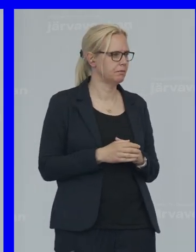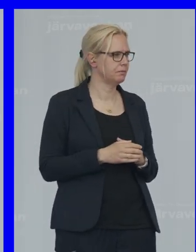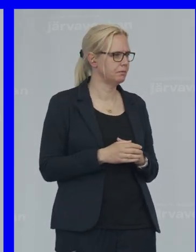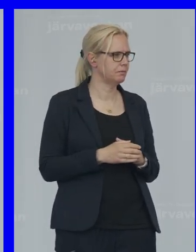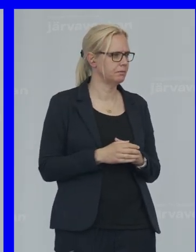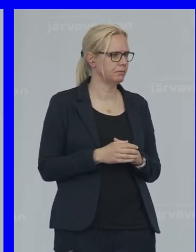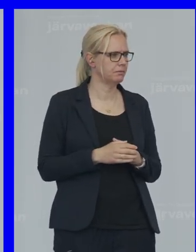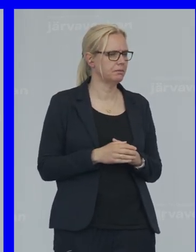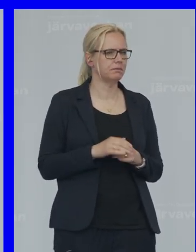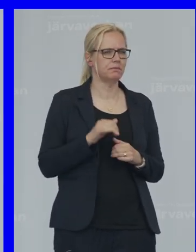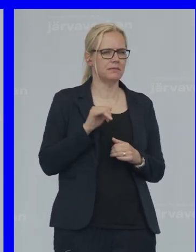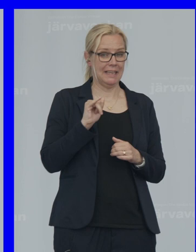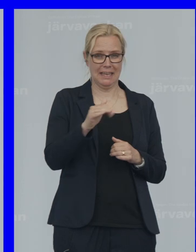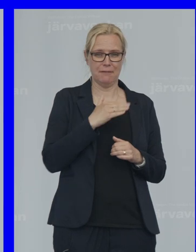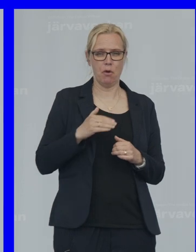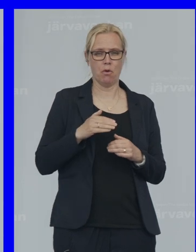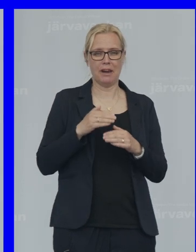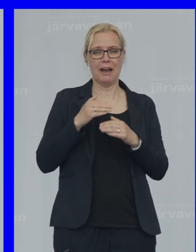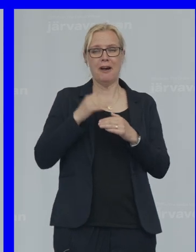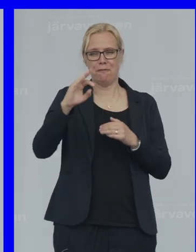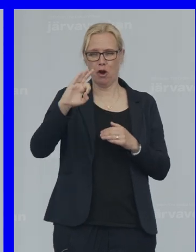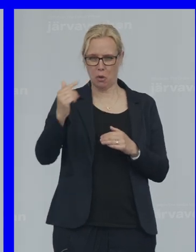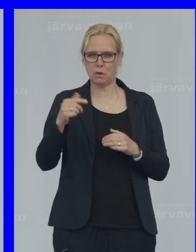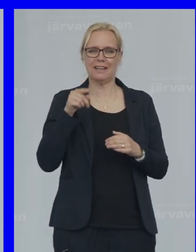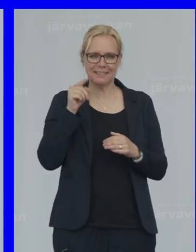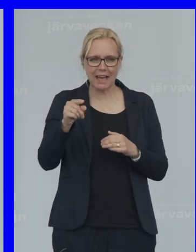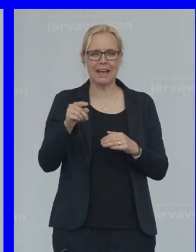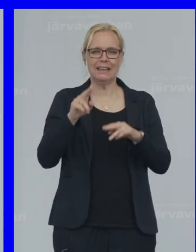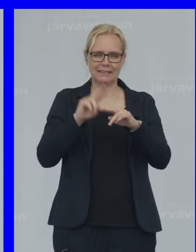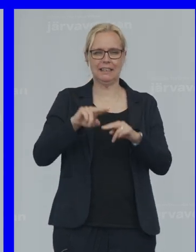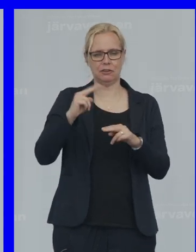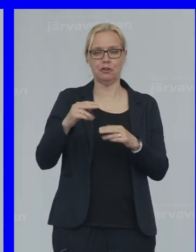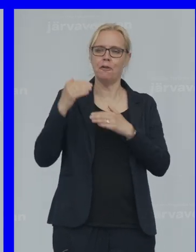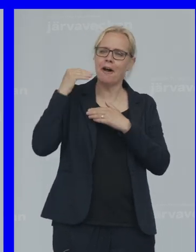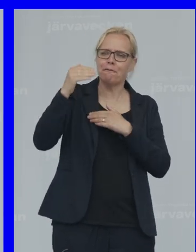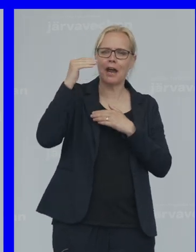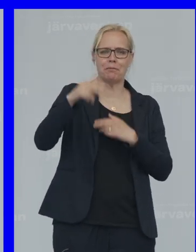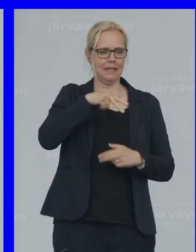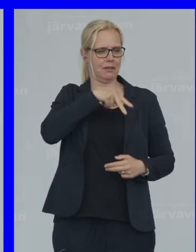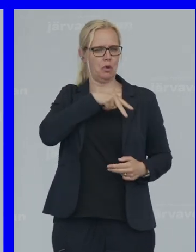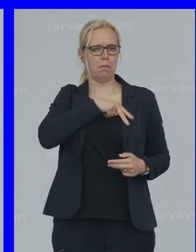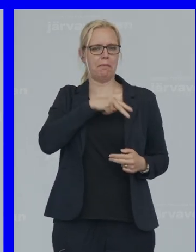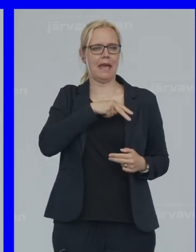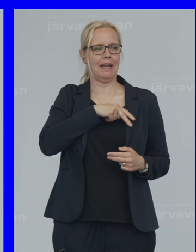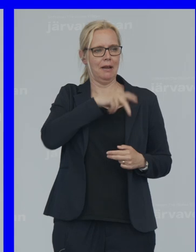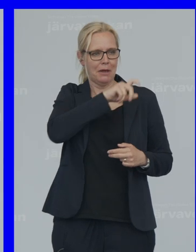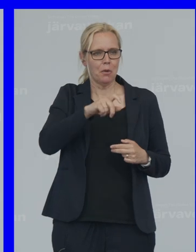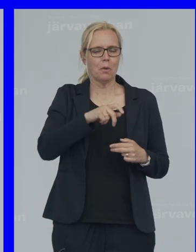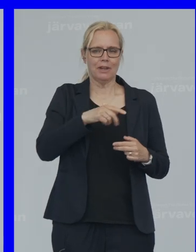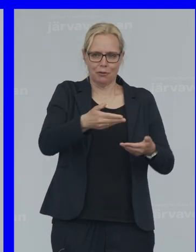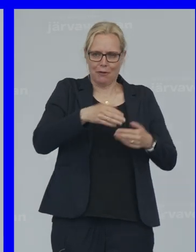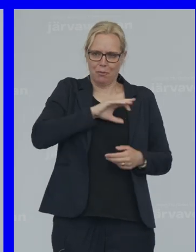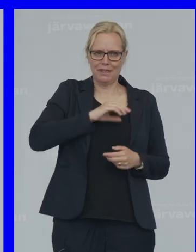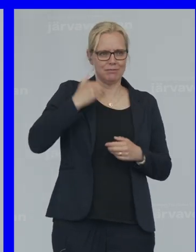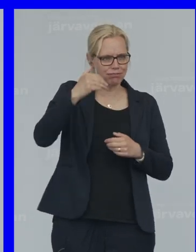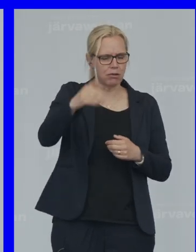I våra förorter Så sitter just nu Framtidens Nobelpristagare Och ska möta